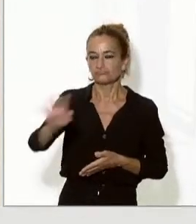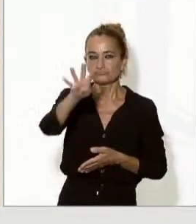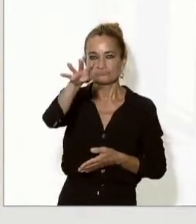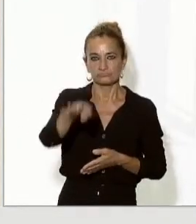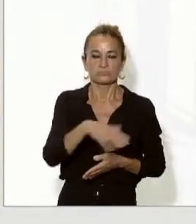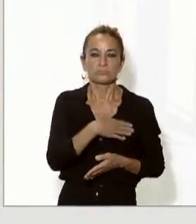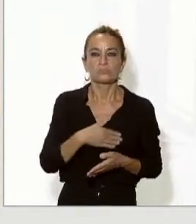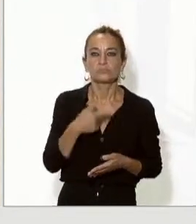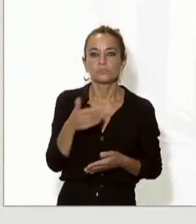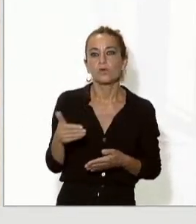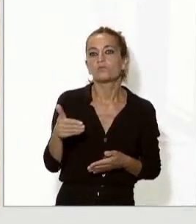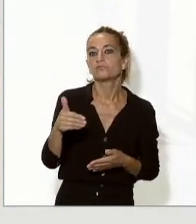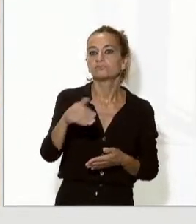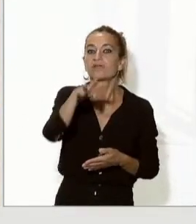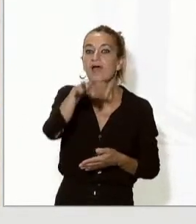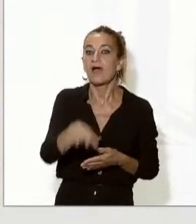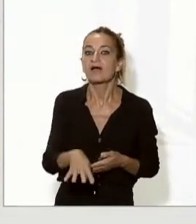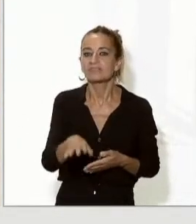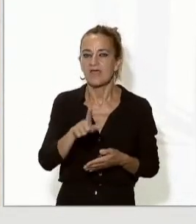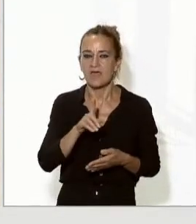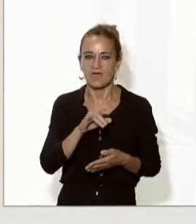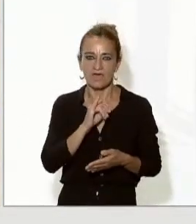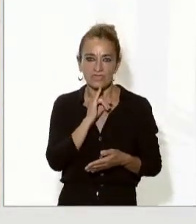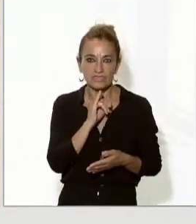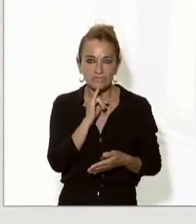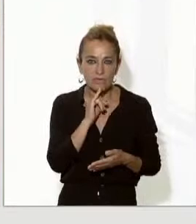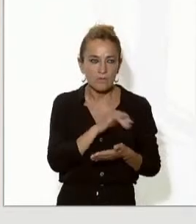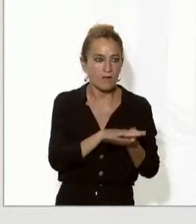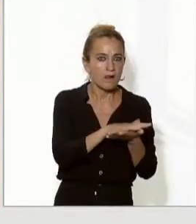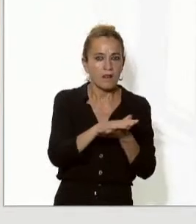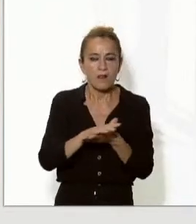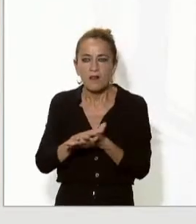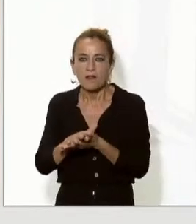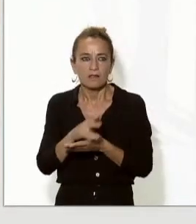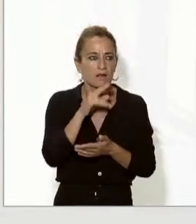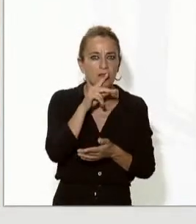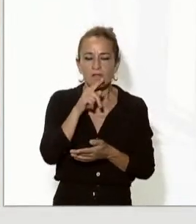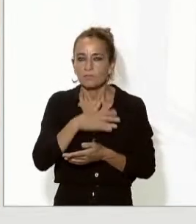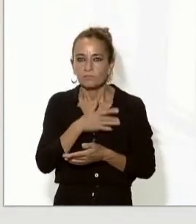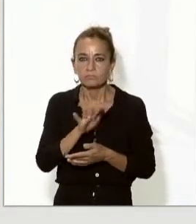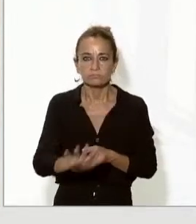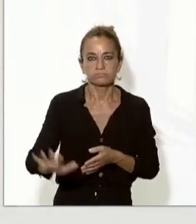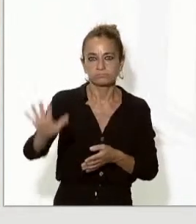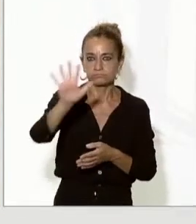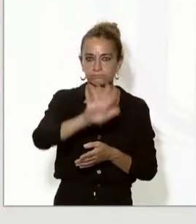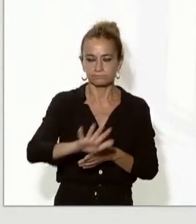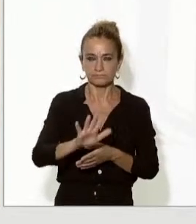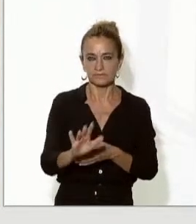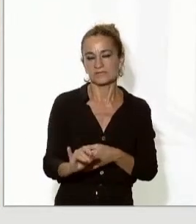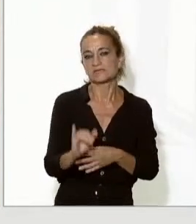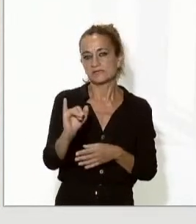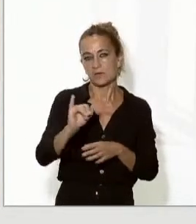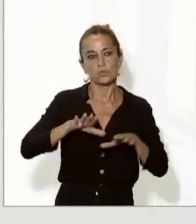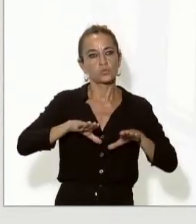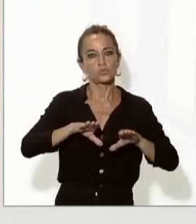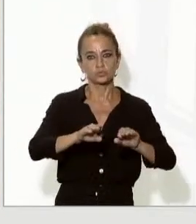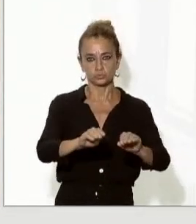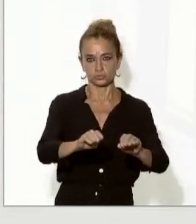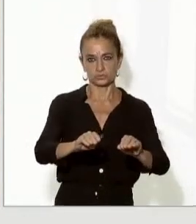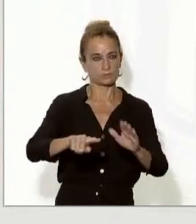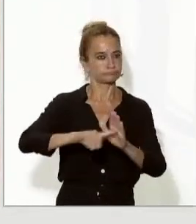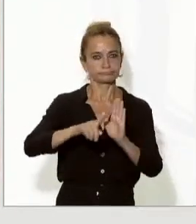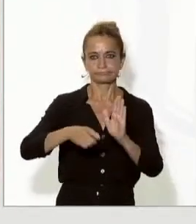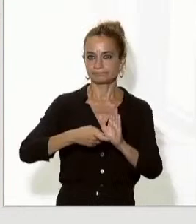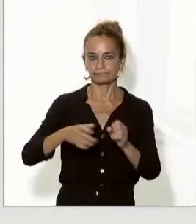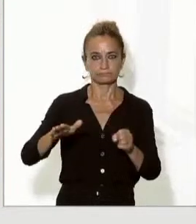es pugui fer servir arreu i es faci, doncs, s'exerceixi i es pugui, doncs, utilitzar en